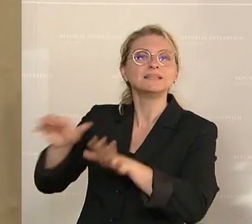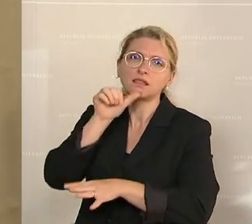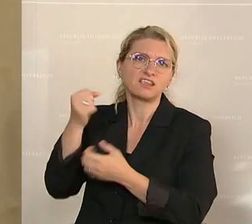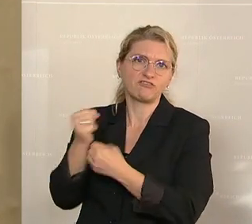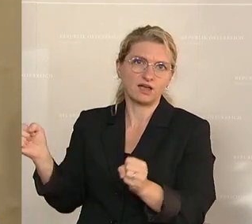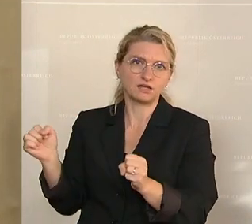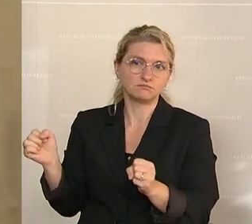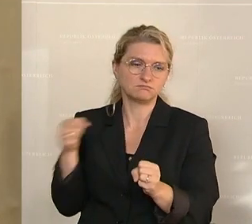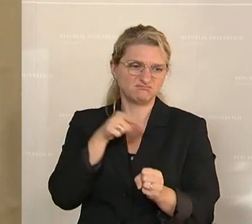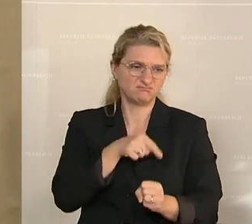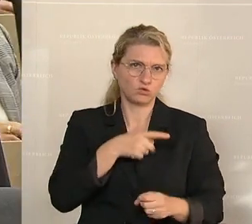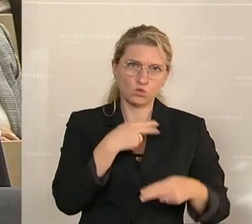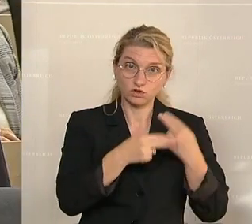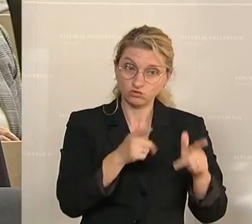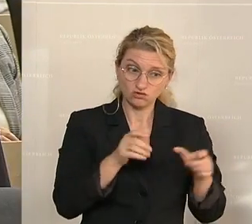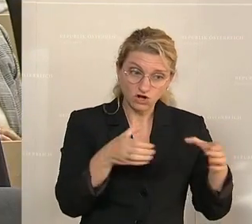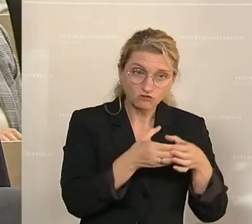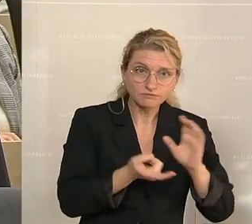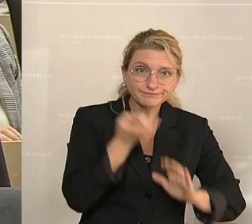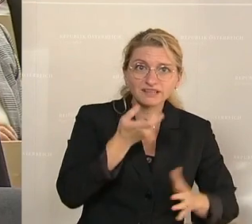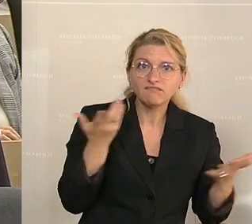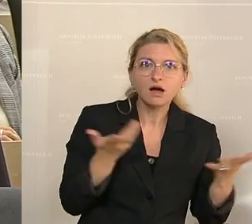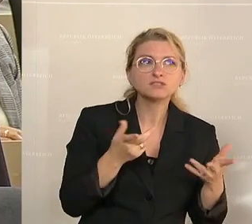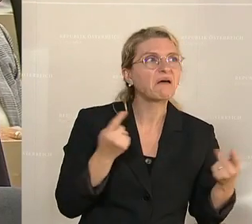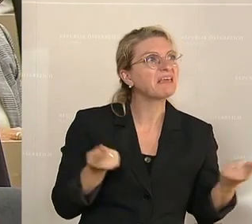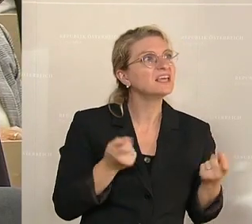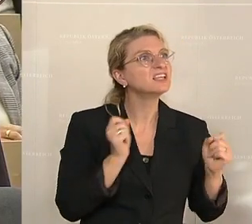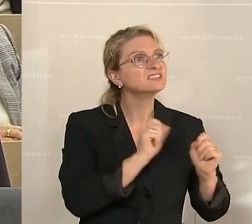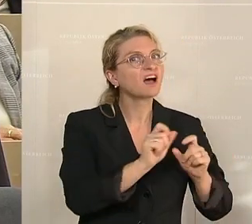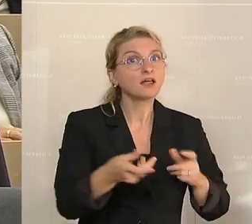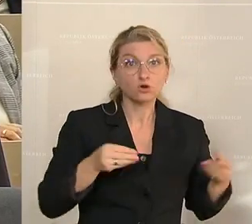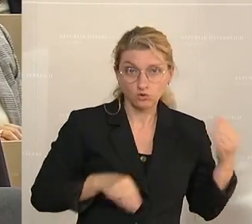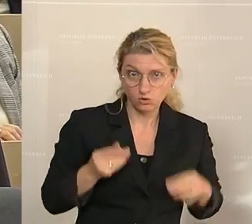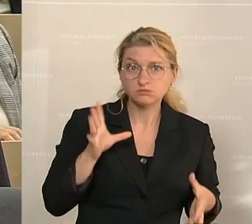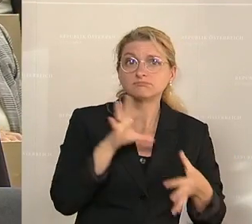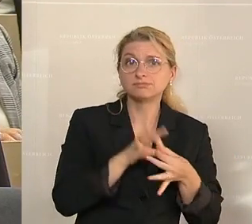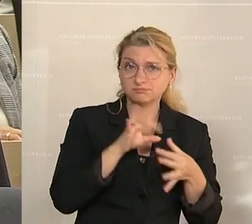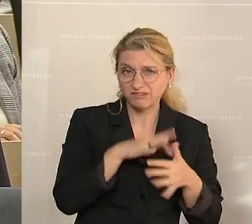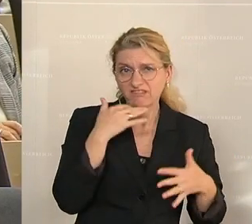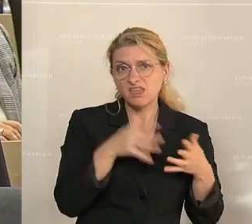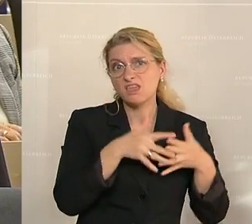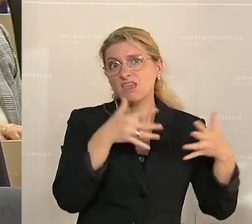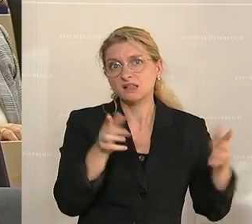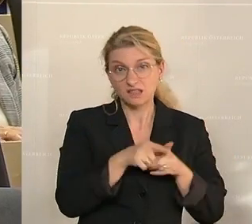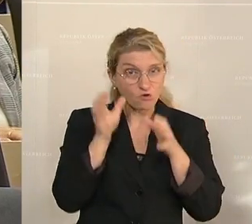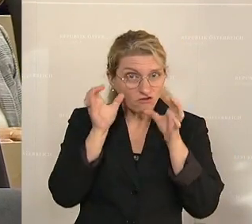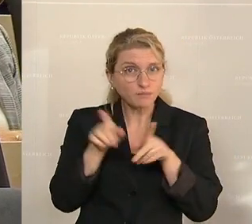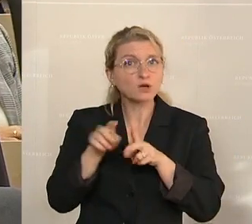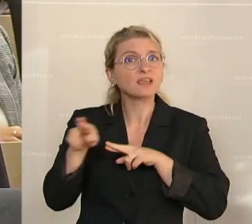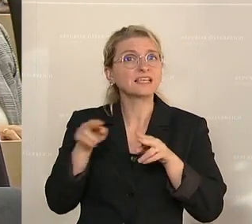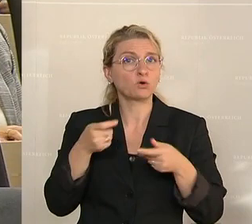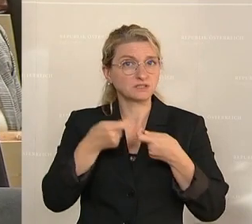Was hat der Untersuchungsausschuss zu Tage gefördert? Inseratenkorruption en masse. Die ÖVP und ihre Regierungsmitglieder haben im großen Stil